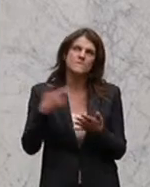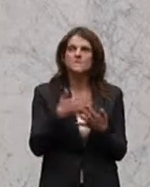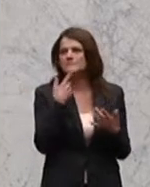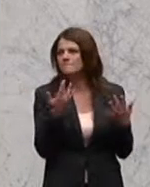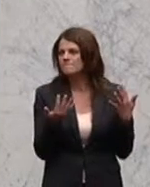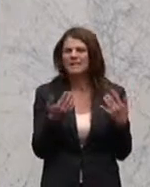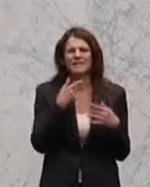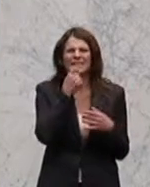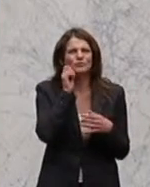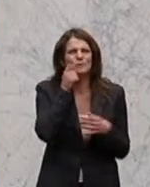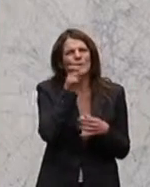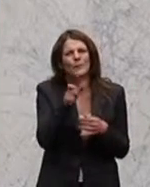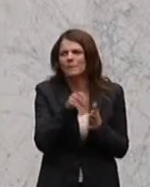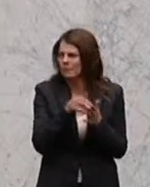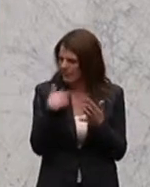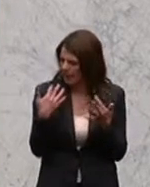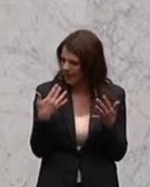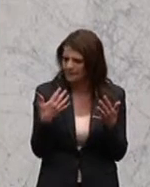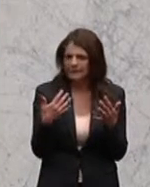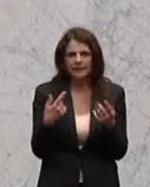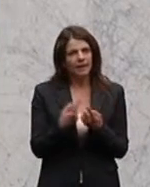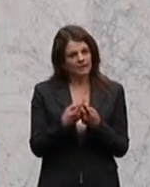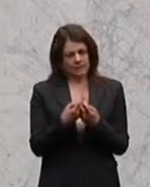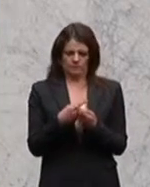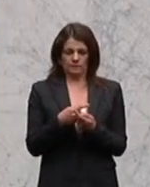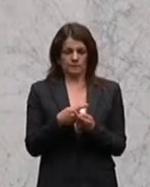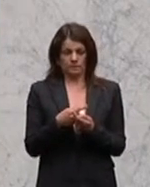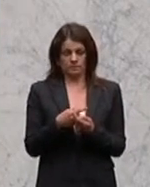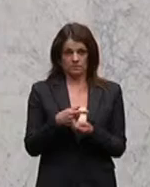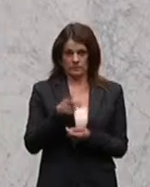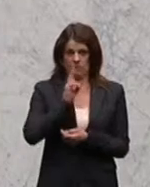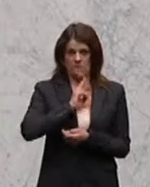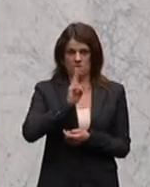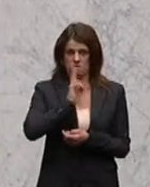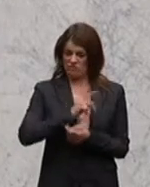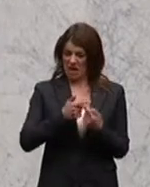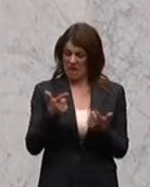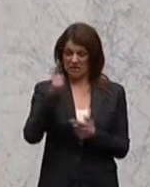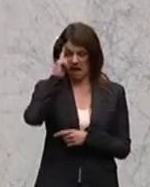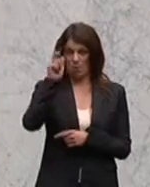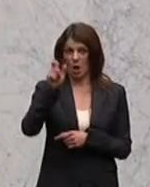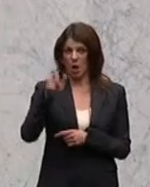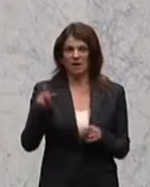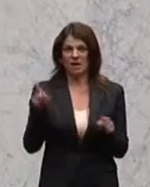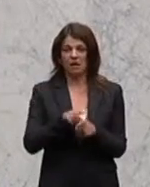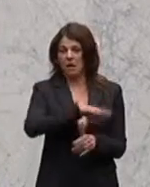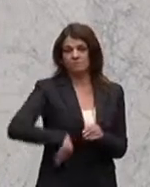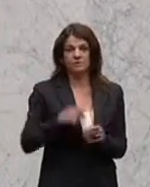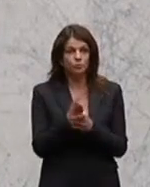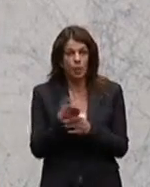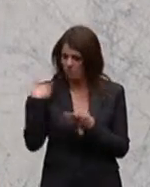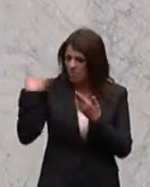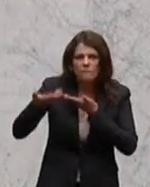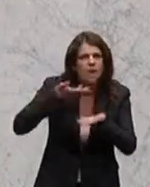verwenden wir keine schlimmeren Worte, aber aufreizend seltsam, dass die Landeshauptleut damals gleich zugegriffen haben und die seinerzeitigen